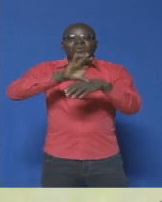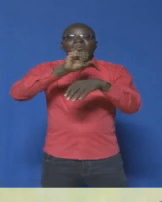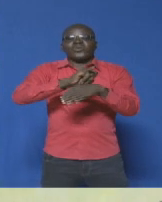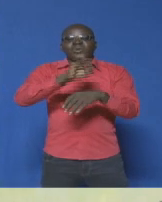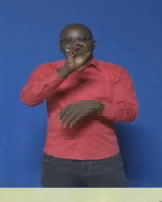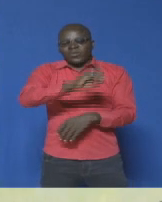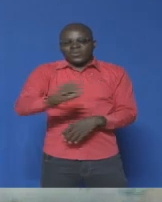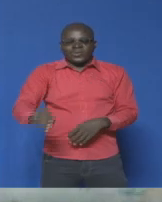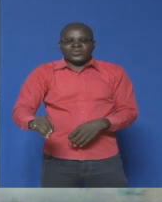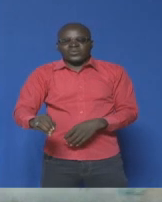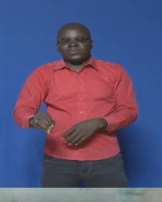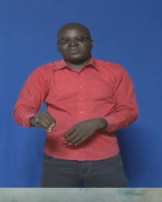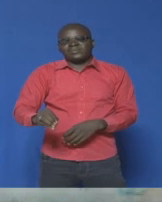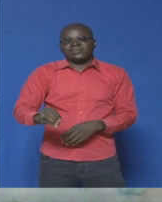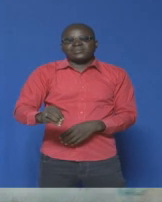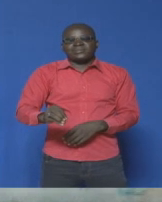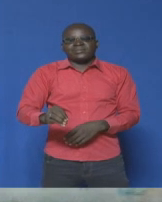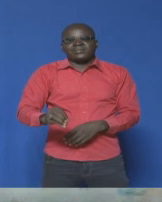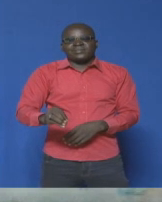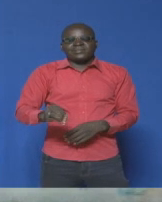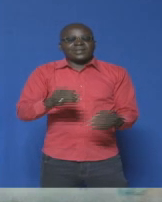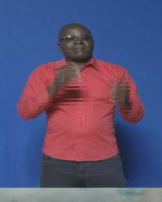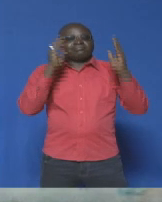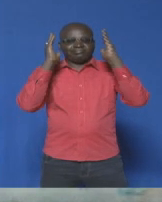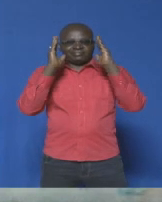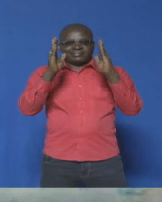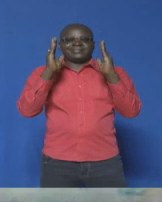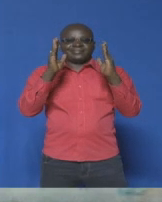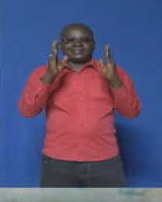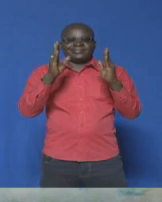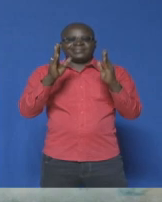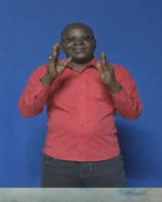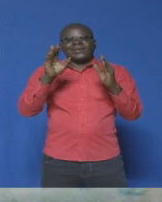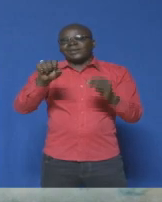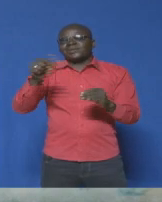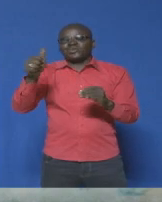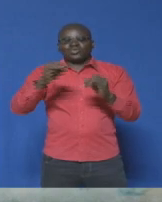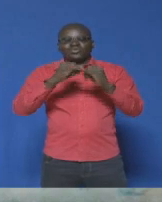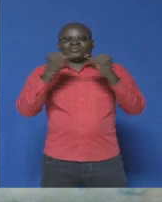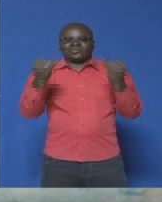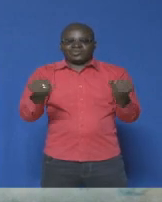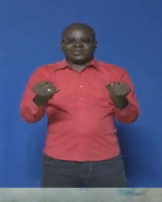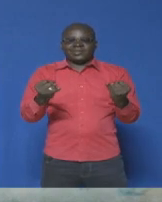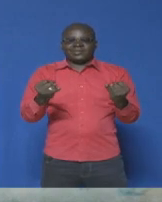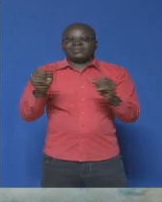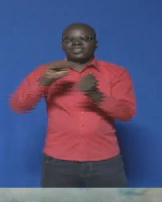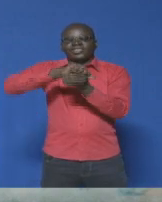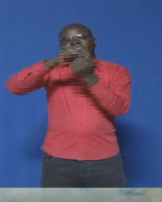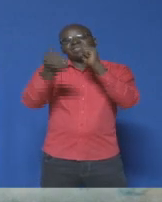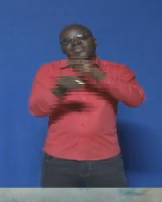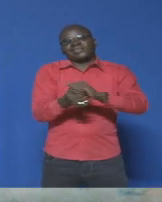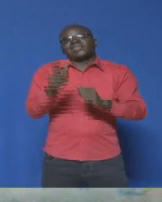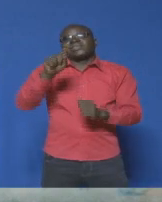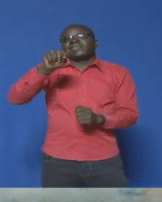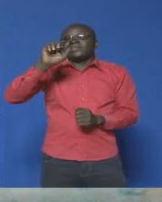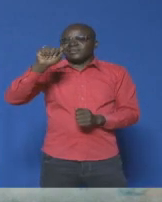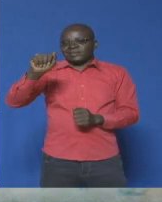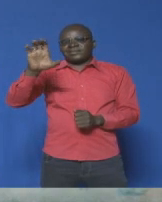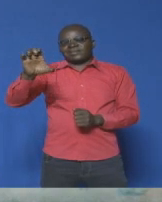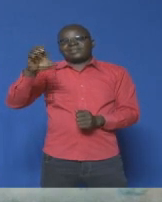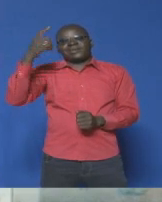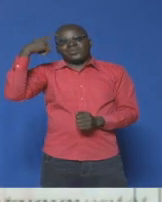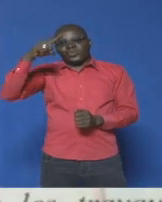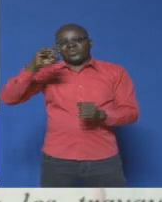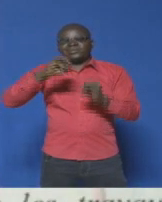citoyen. Attention, prévient l'express du Faso, ne transformez pas le TAC en foire. Pour le journal,